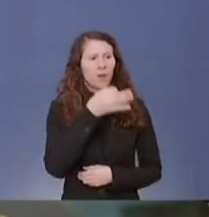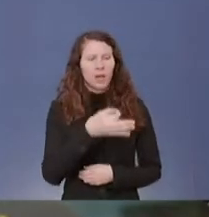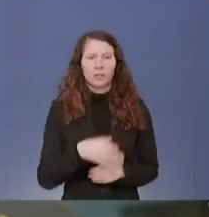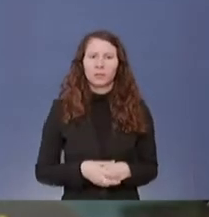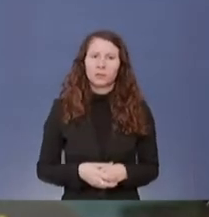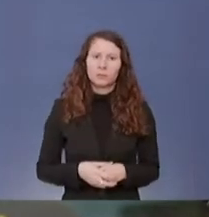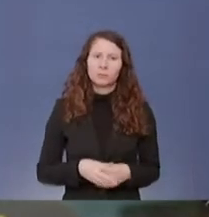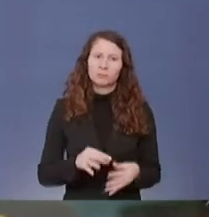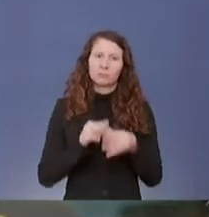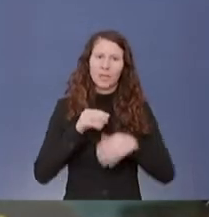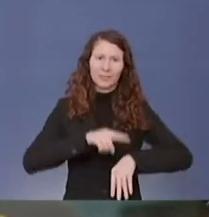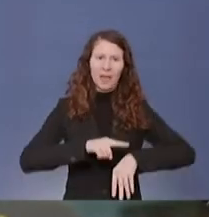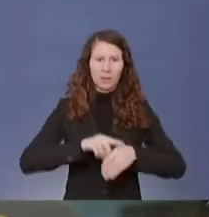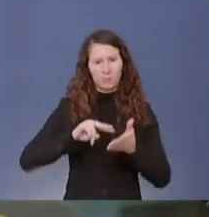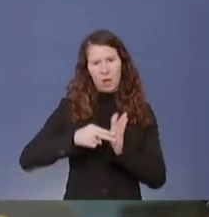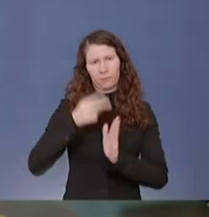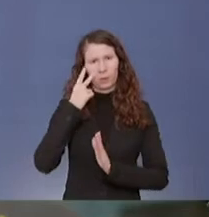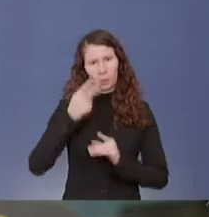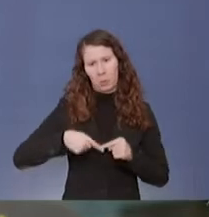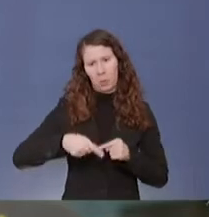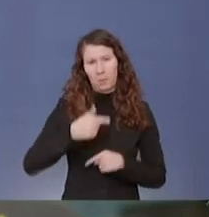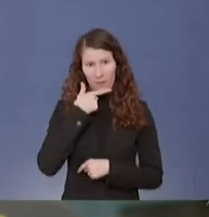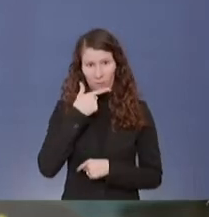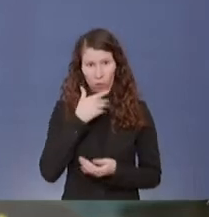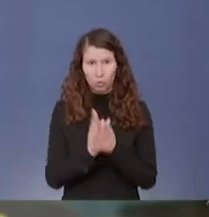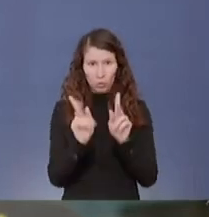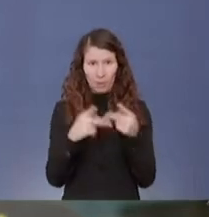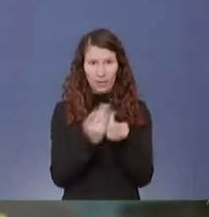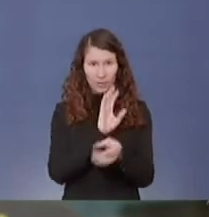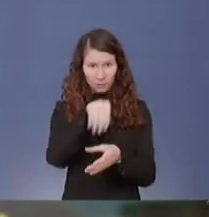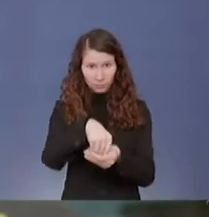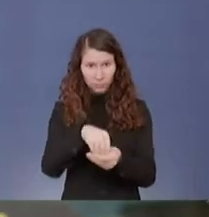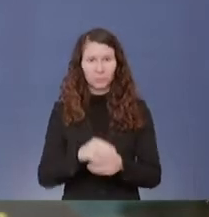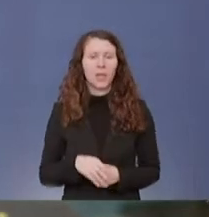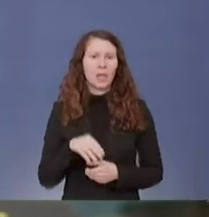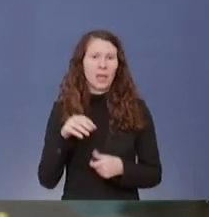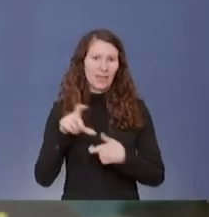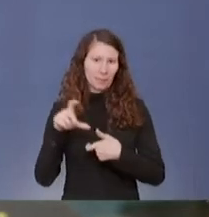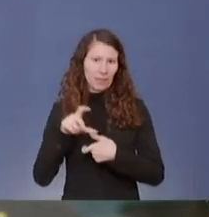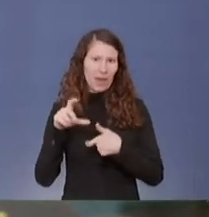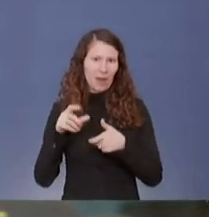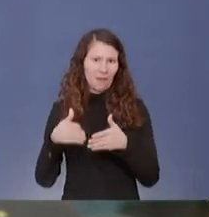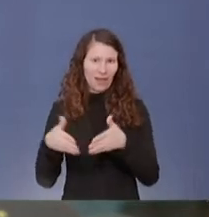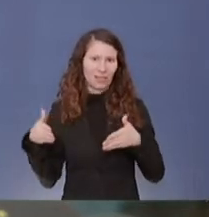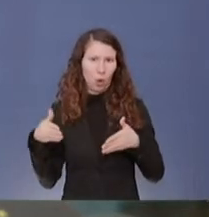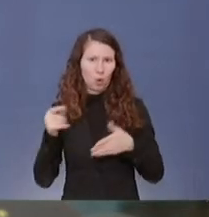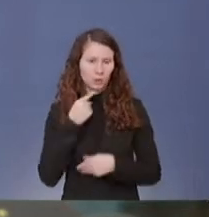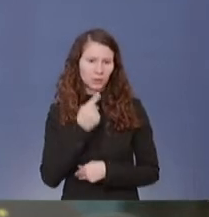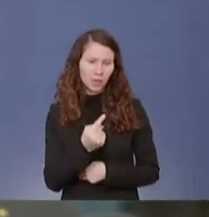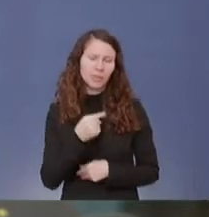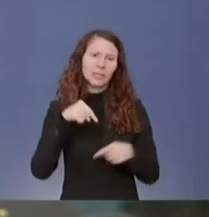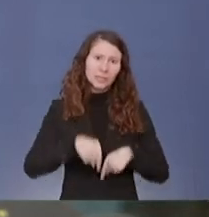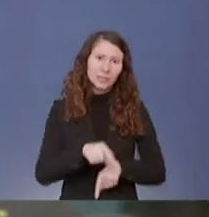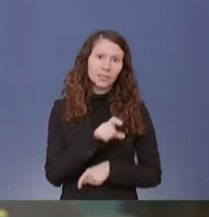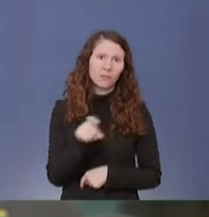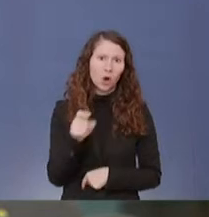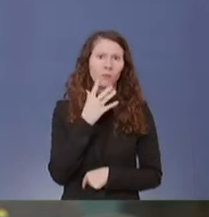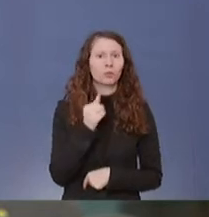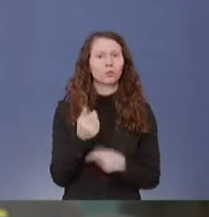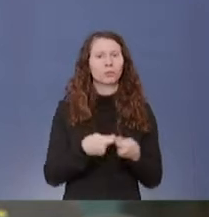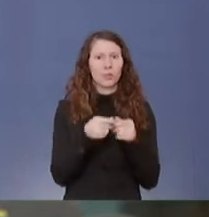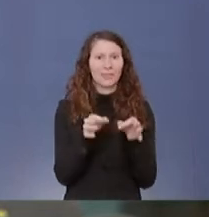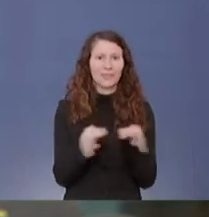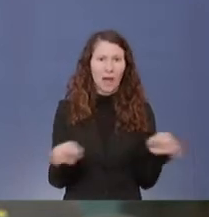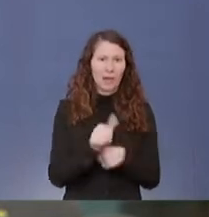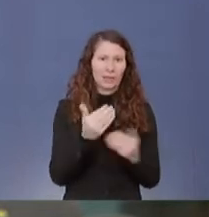Zeitplan näher was sagen? Ist das schon am Mittwoch im Kabinett? Es hieß ja aus der SPD-Fraktion, man rechnet damit diese Woche im Bundestag in erster Lesung. Dann müsste